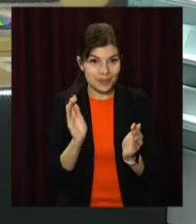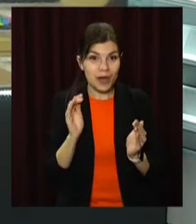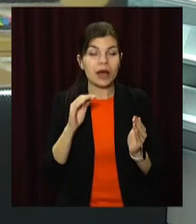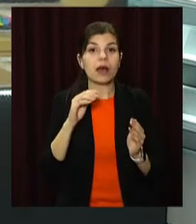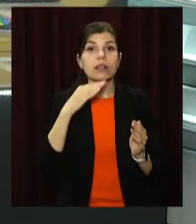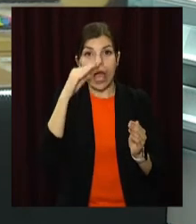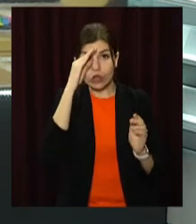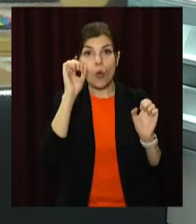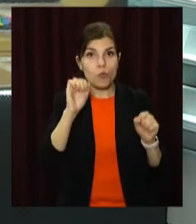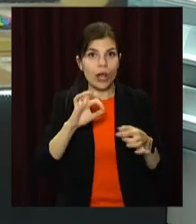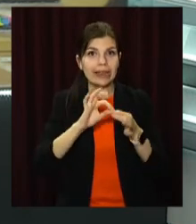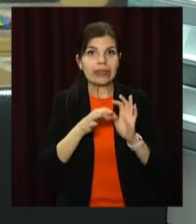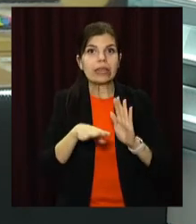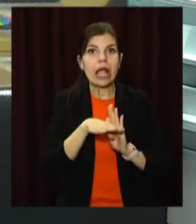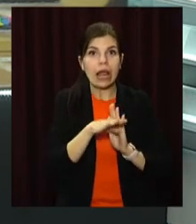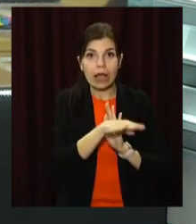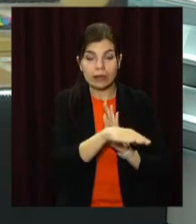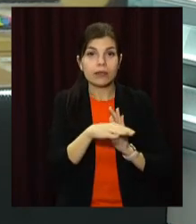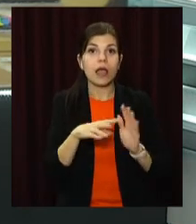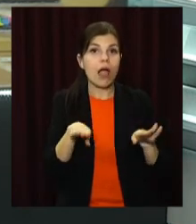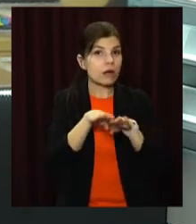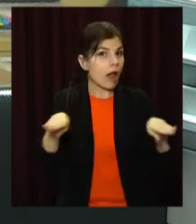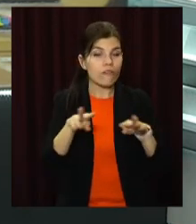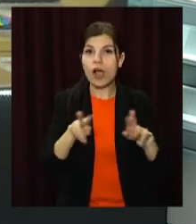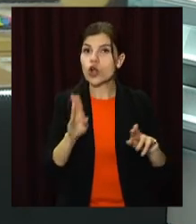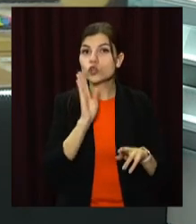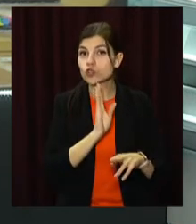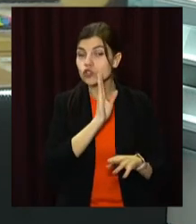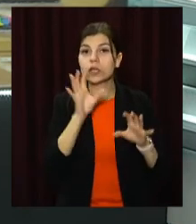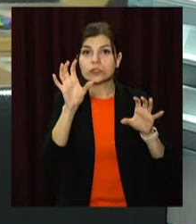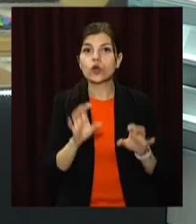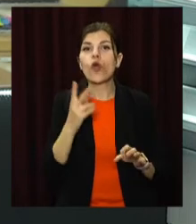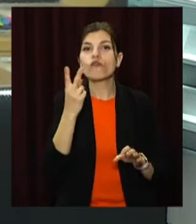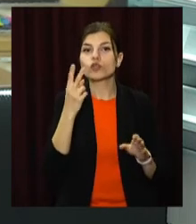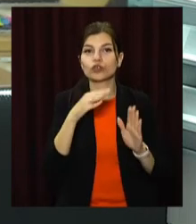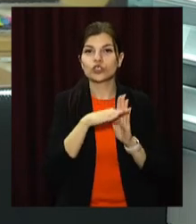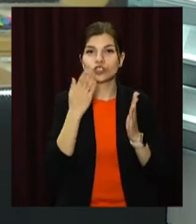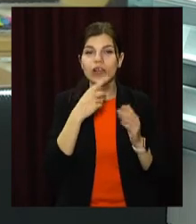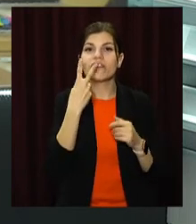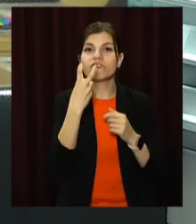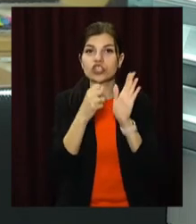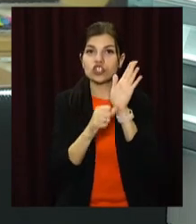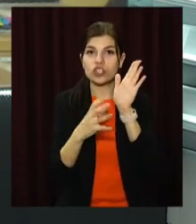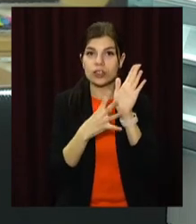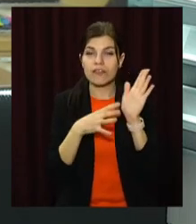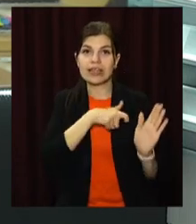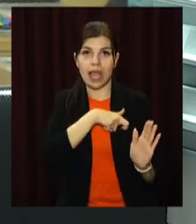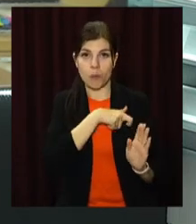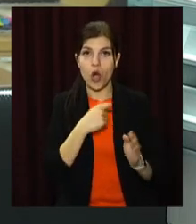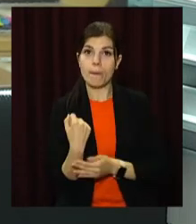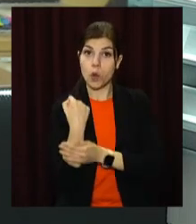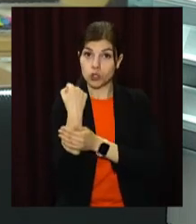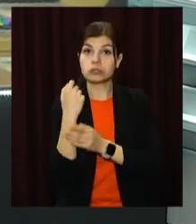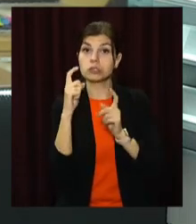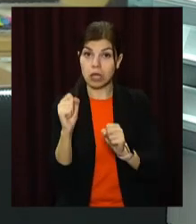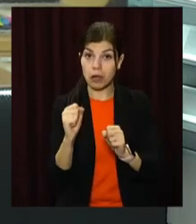можуть піти і українські чоловіки на рівні з жінками. Закон у другому читанні підтримали 269 народних депутатів.